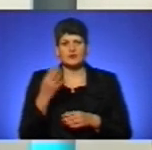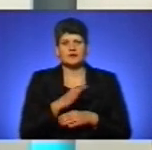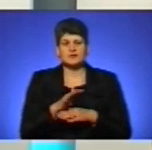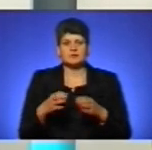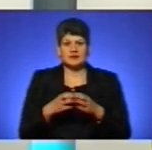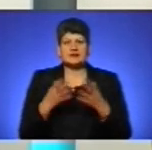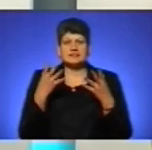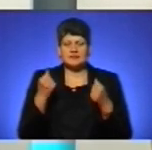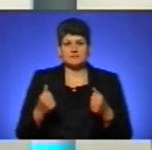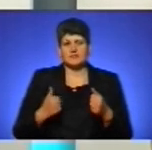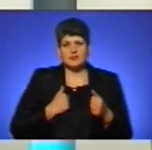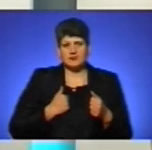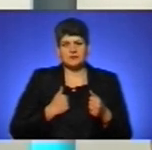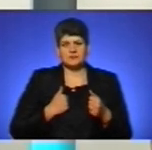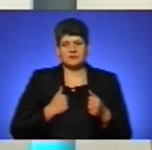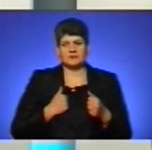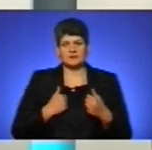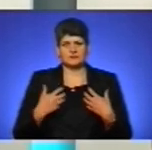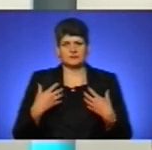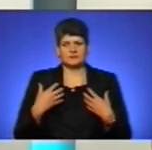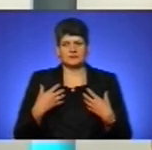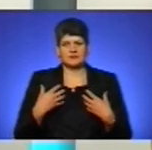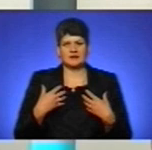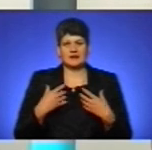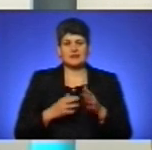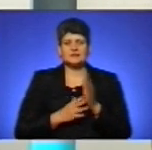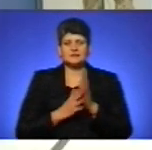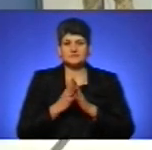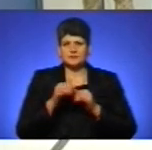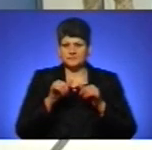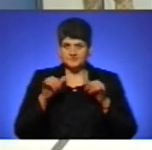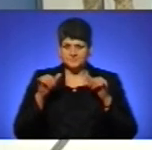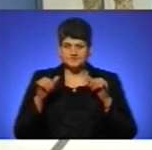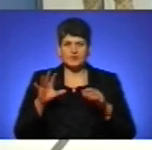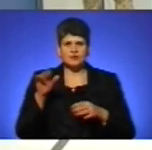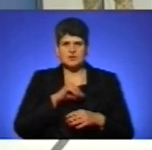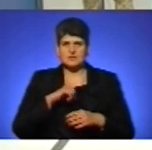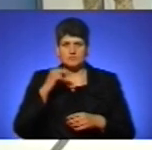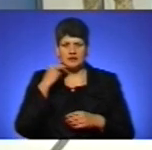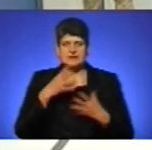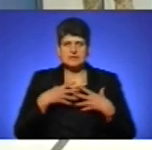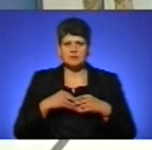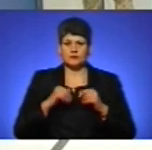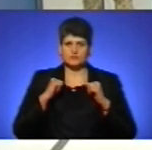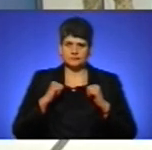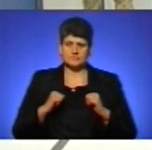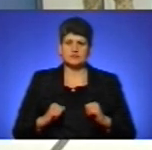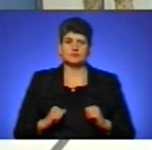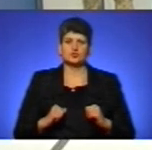з Днем Збройних Сил України, натхнення, кар'єрного зростання, всього найкращого, сімейного затяжку.